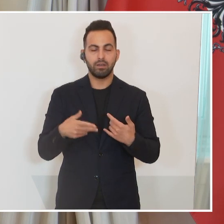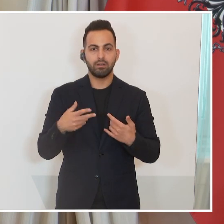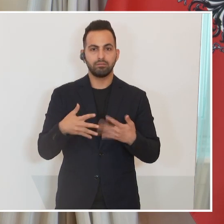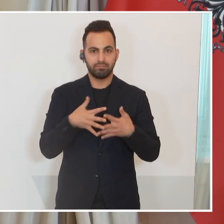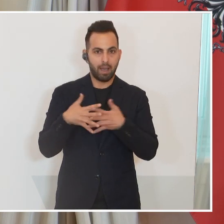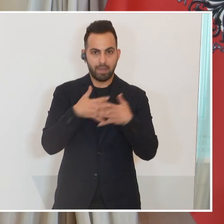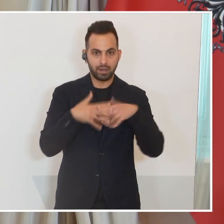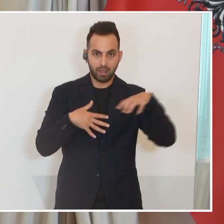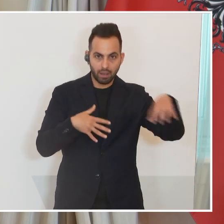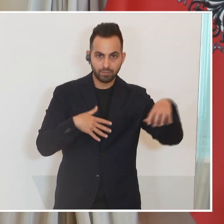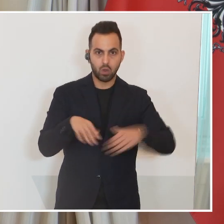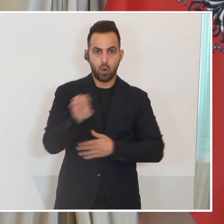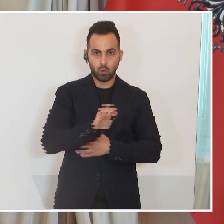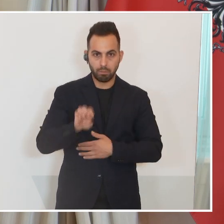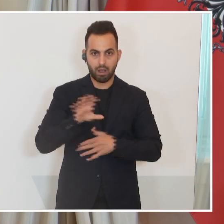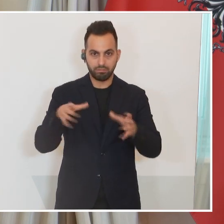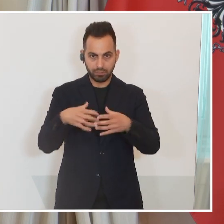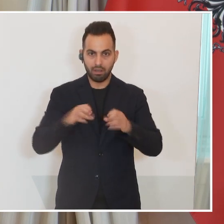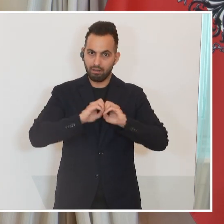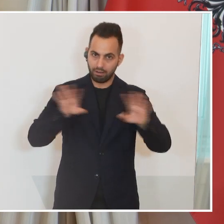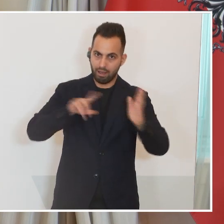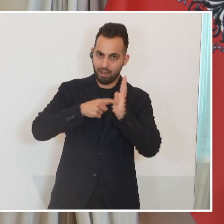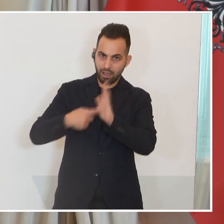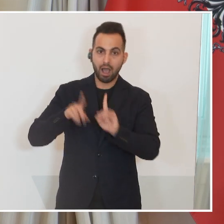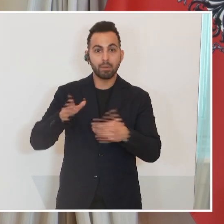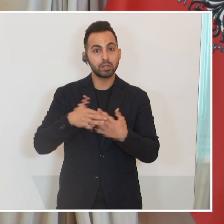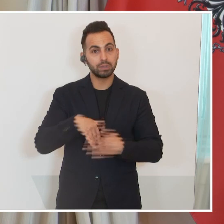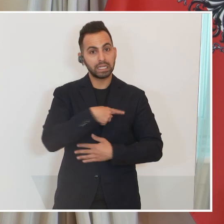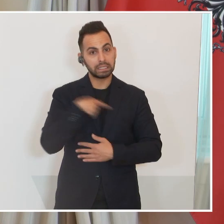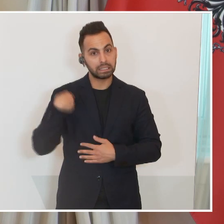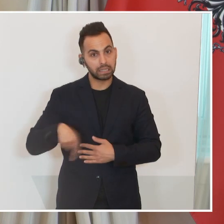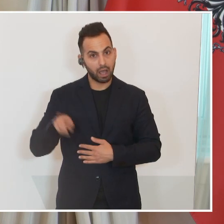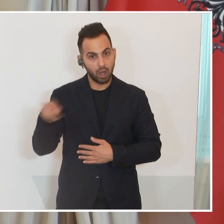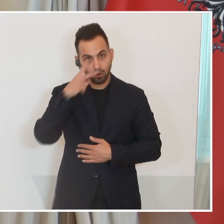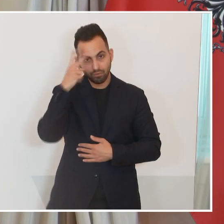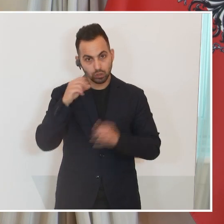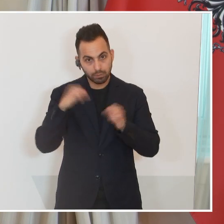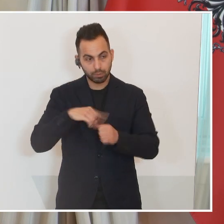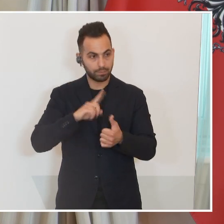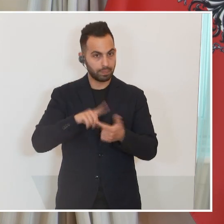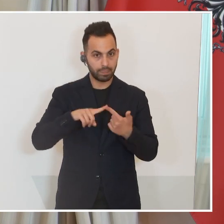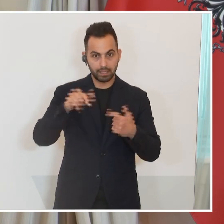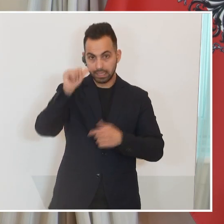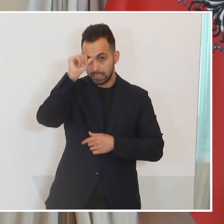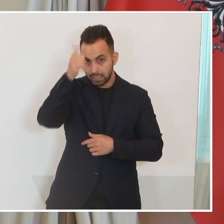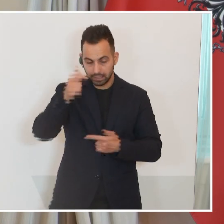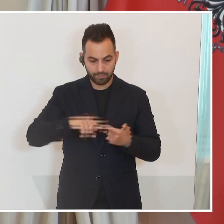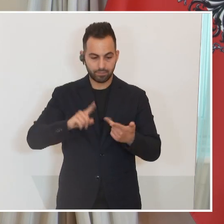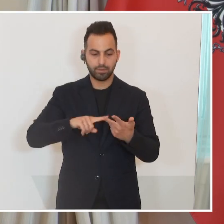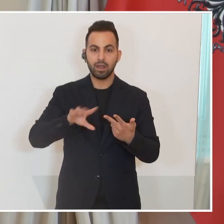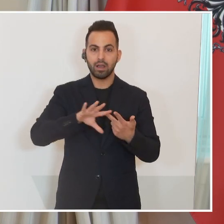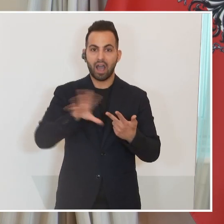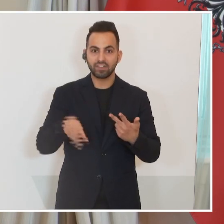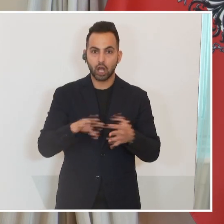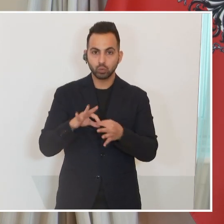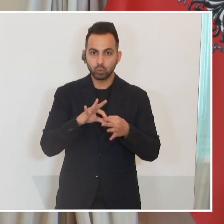Position der Europäischen Union ist sehr eindeutig, aber denken Sie an die Volksrepublik China, denken Sie an Indien, denken Sie an die Afrikanische Union.